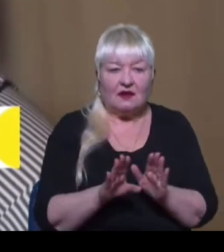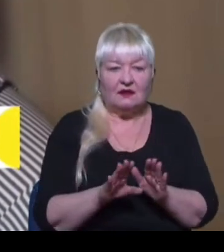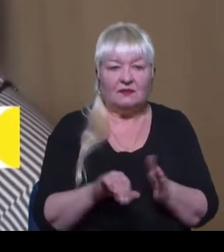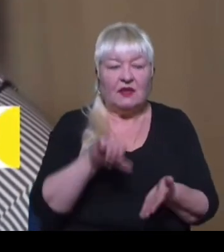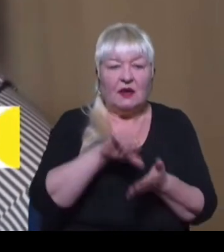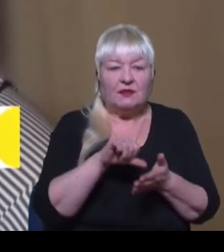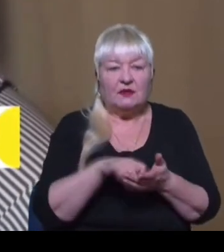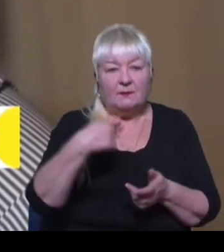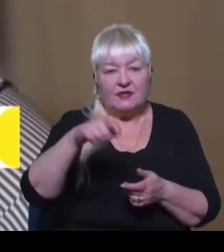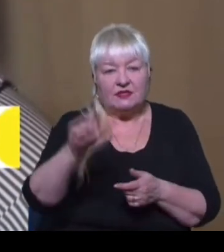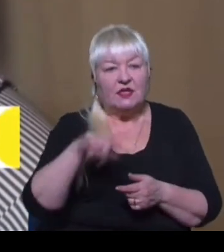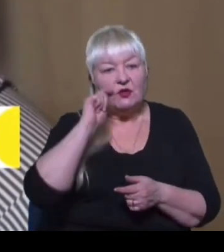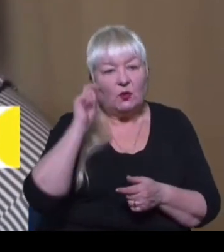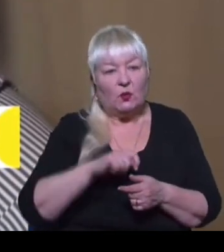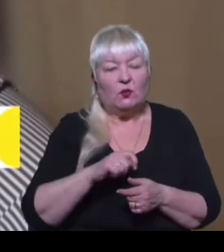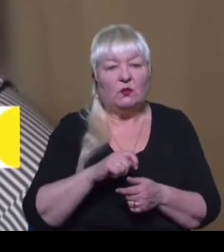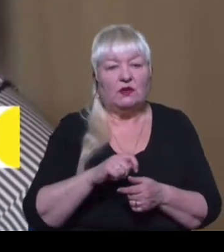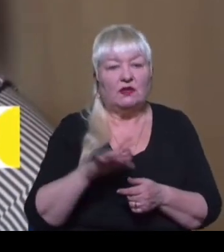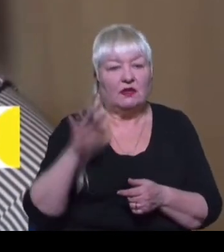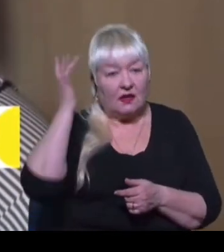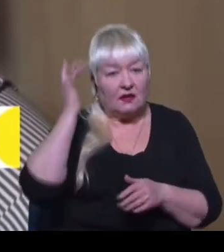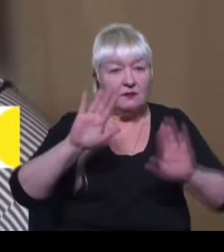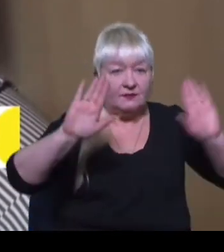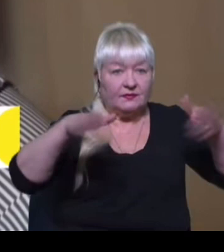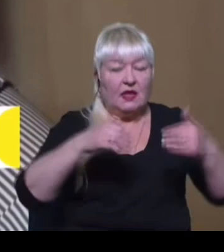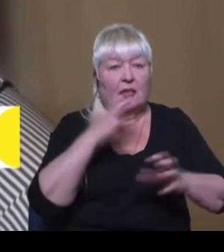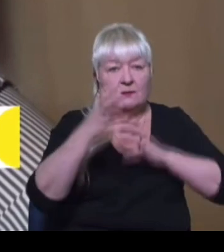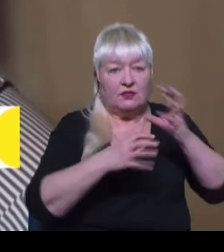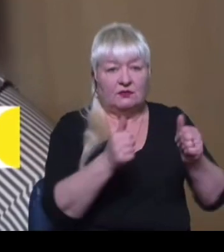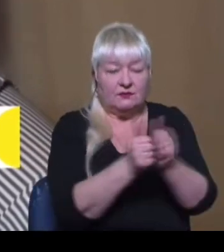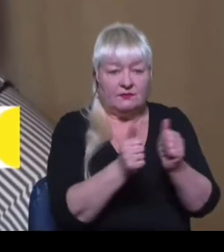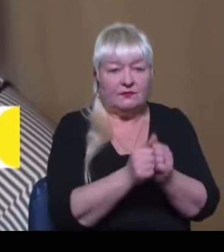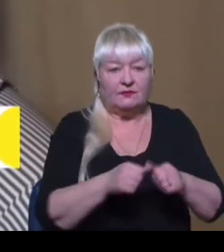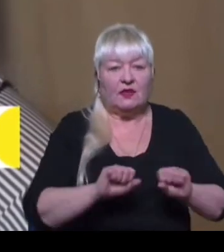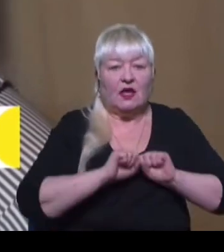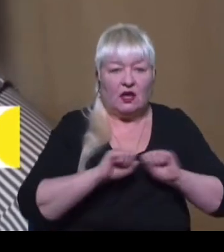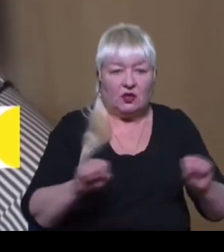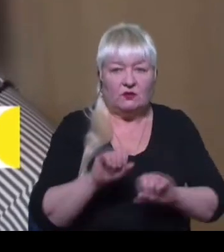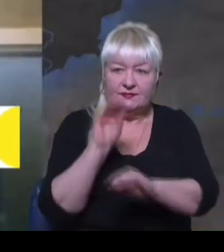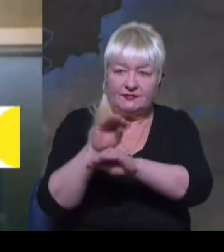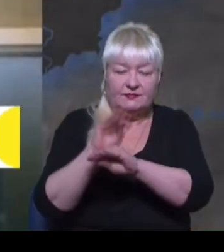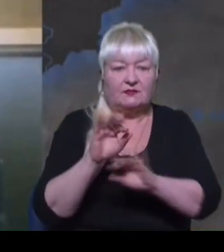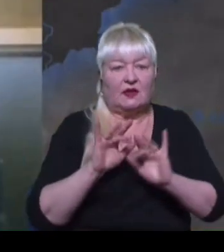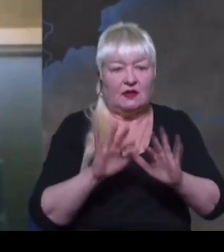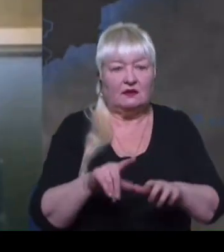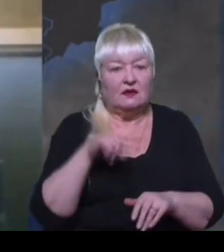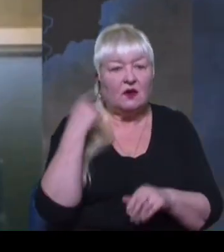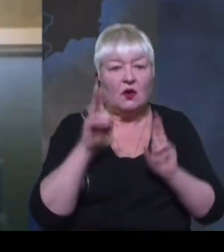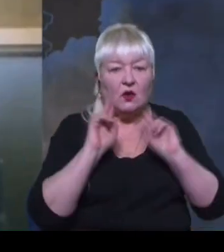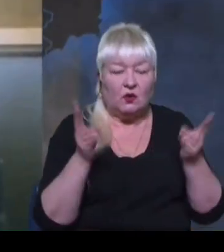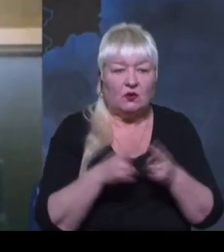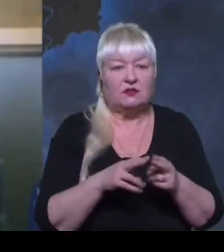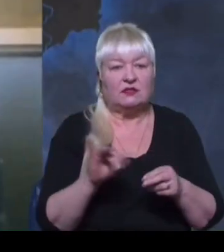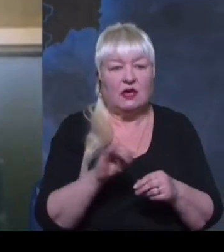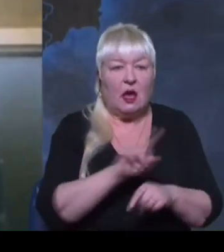президента України в Автономній Республіці Крим закликає міжнародних партнерів рішуче засудити ДІРФ, посилити політико-дипломатичний тиск та